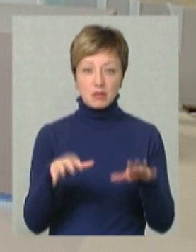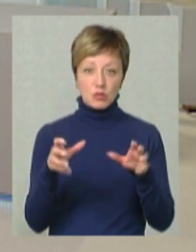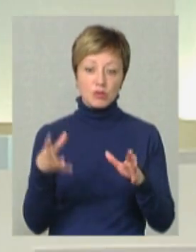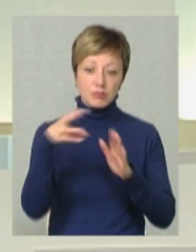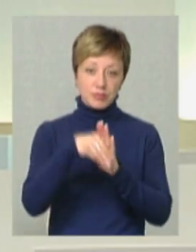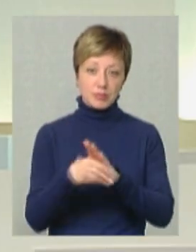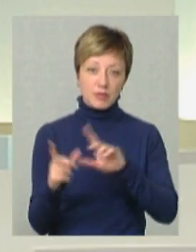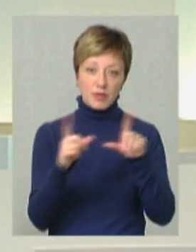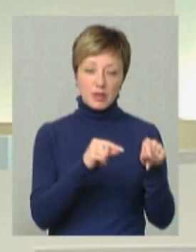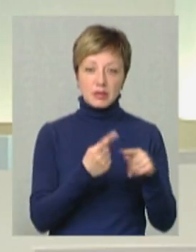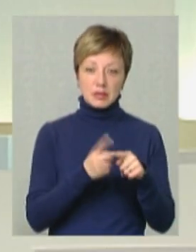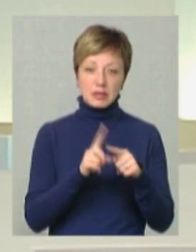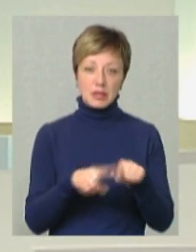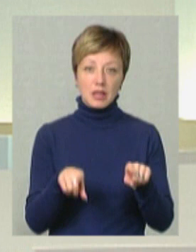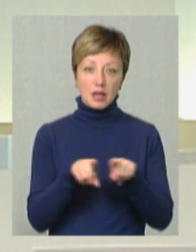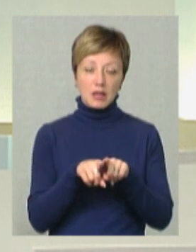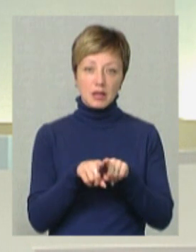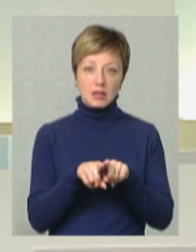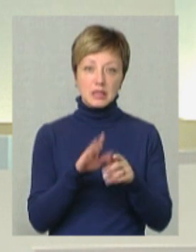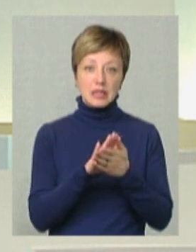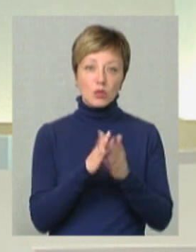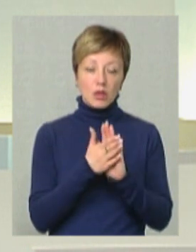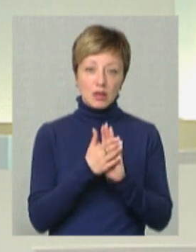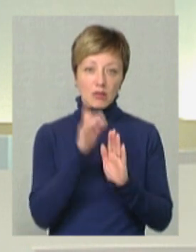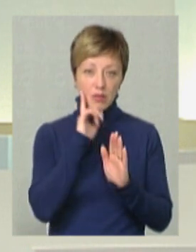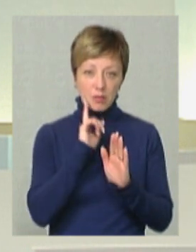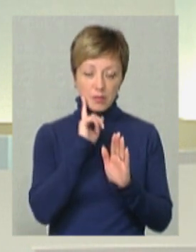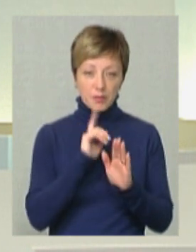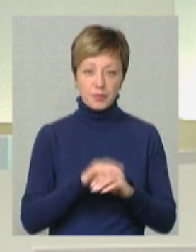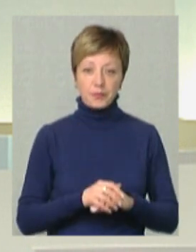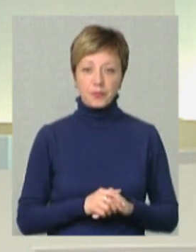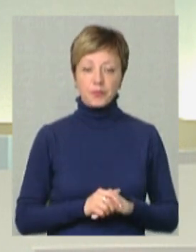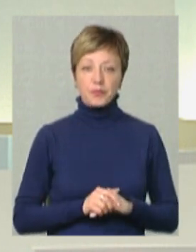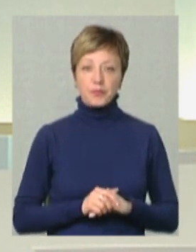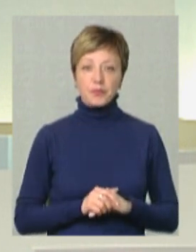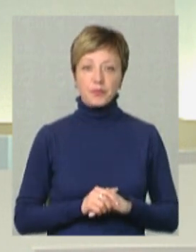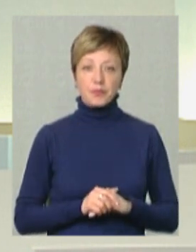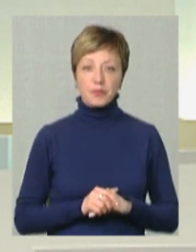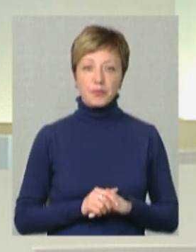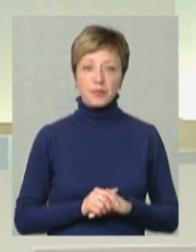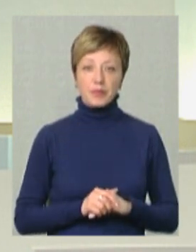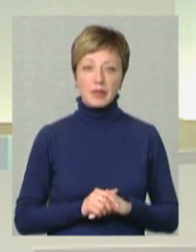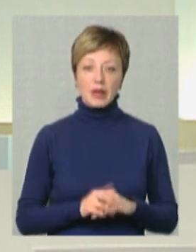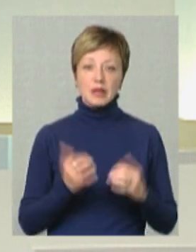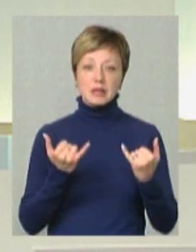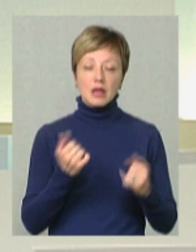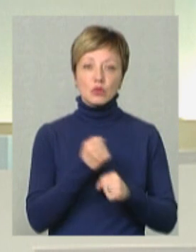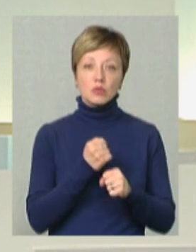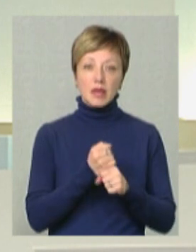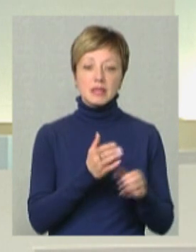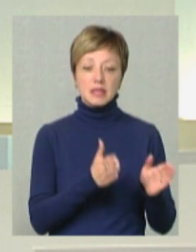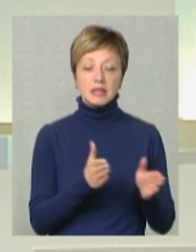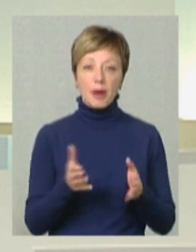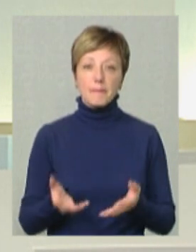можуть з ними виїхати, тобто це такий, скажімо, ситуативний. Потім, зараз розробляється система